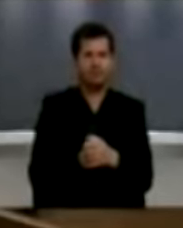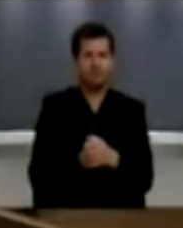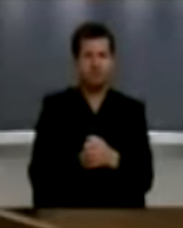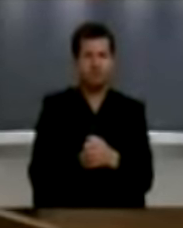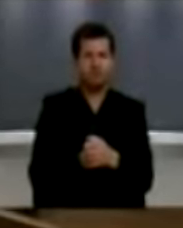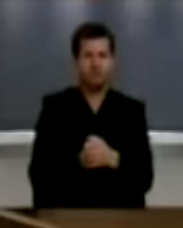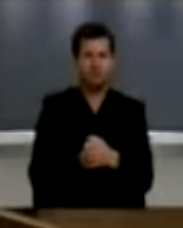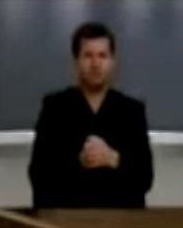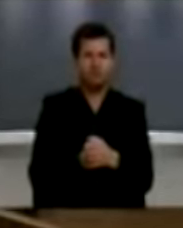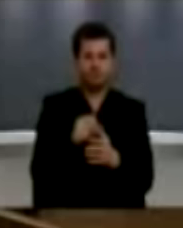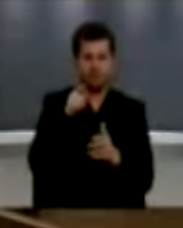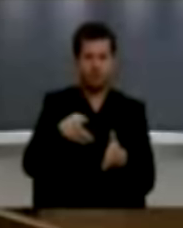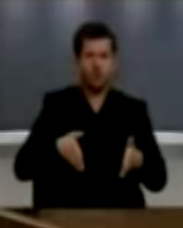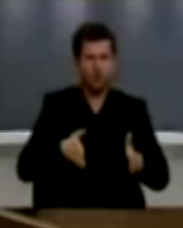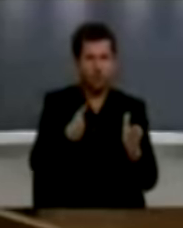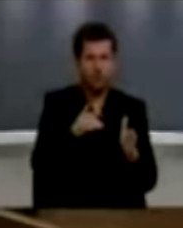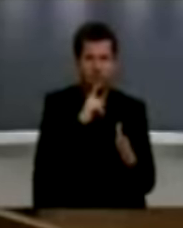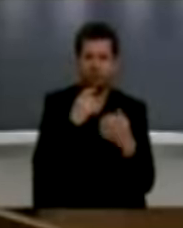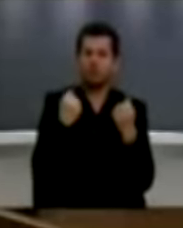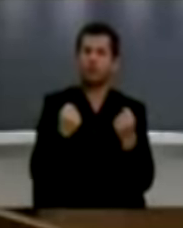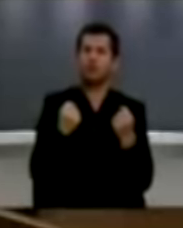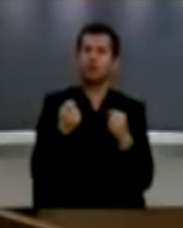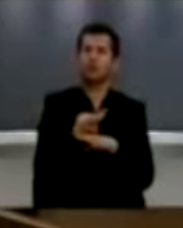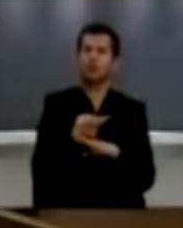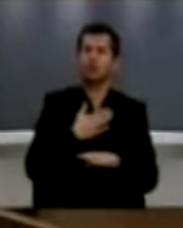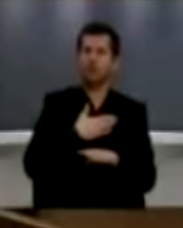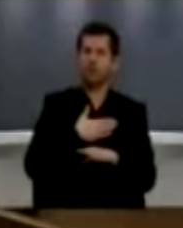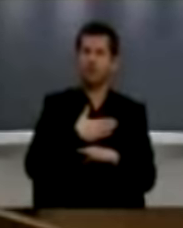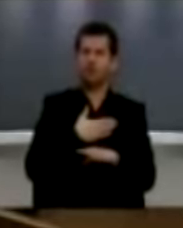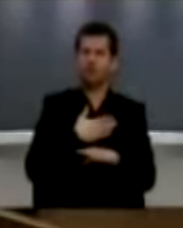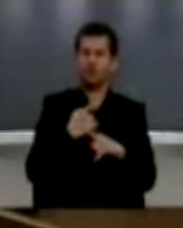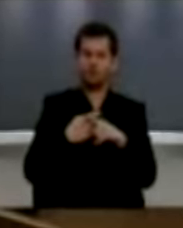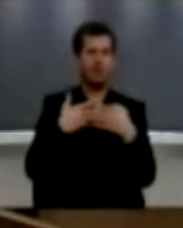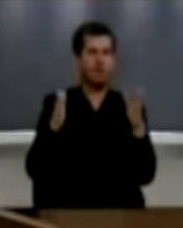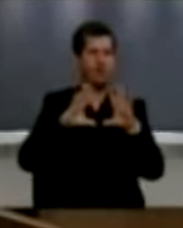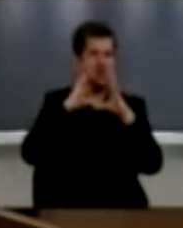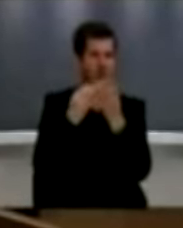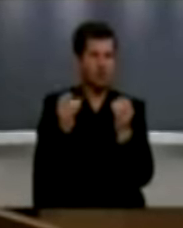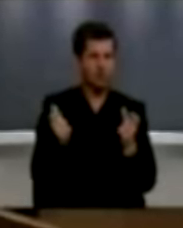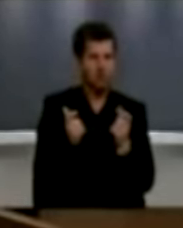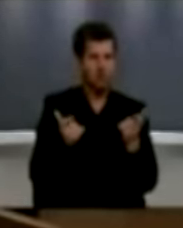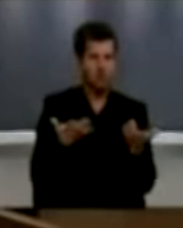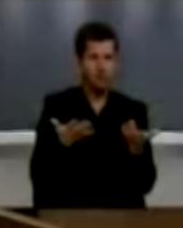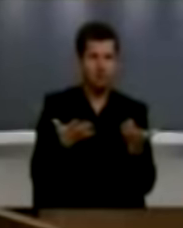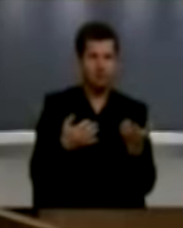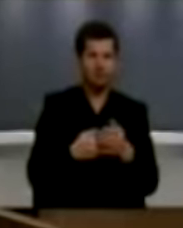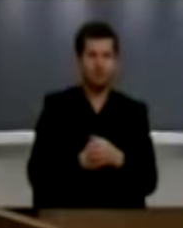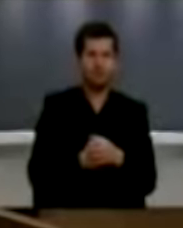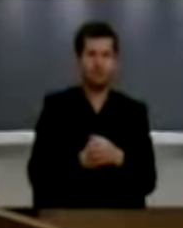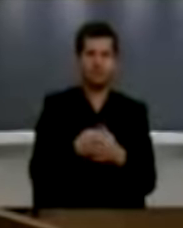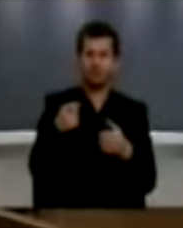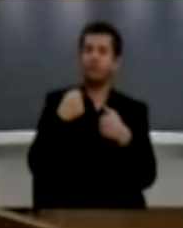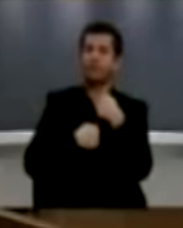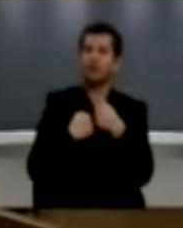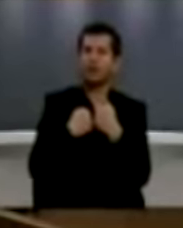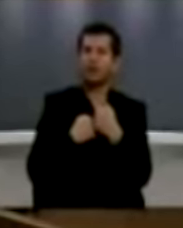Eksiston kjo rrugë cila e sfarëcon shtetin ton dhe pjekurim politike dhe shosërori për balafëqim me krimet e